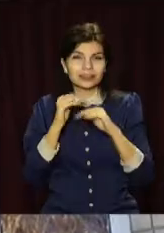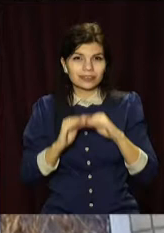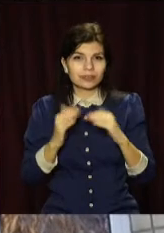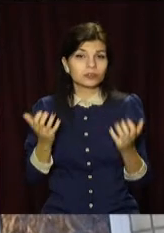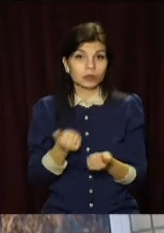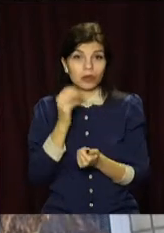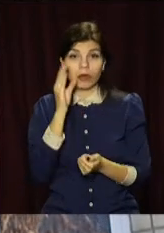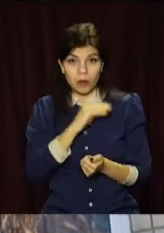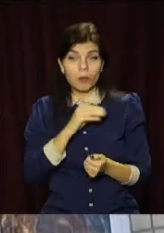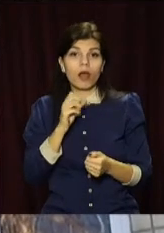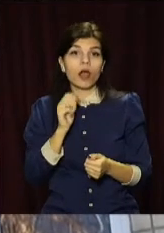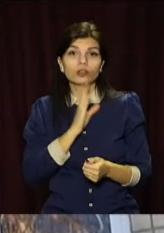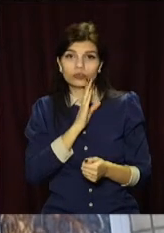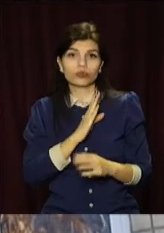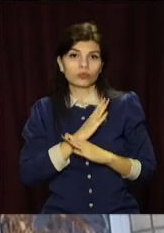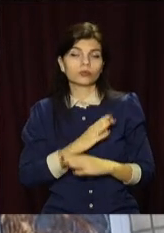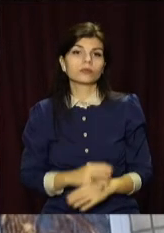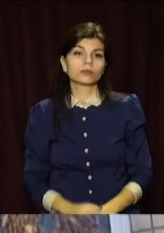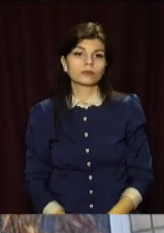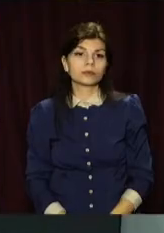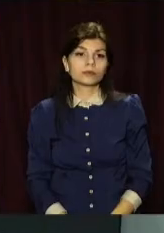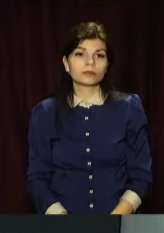наразі встановлюють поліціянти.